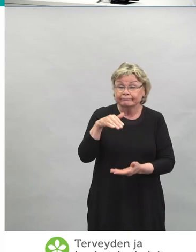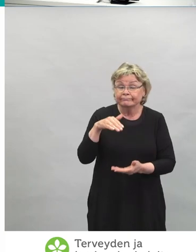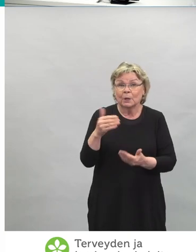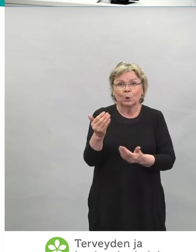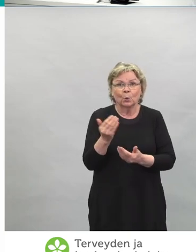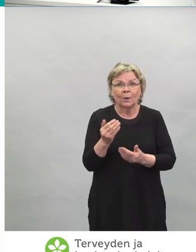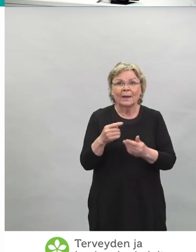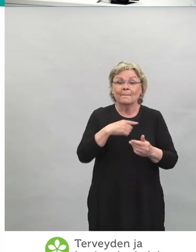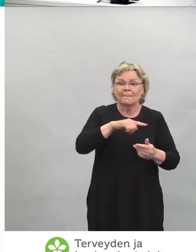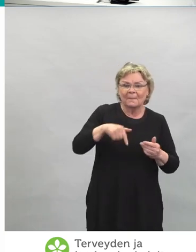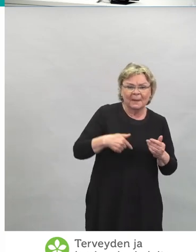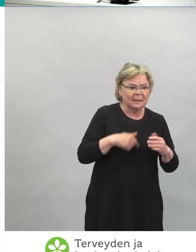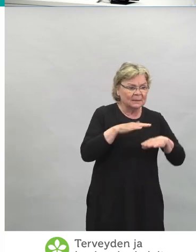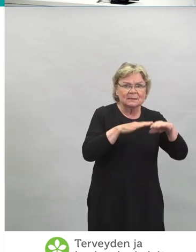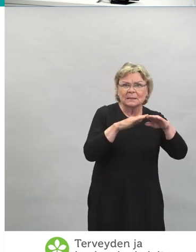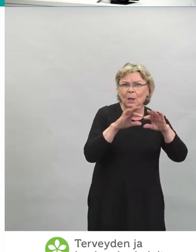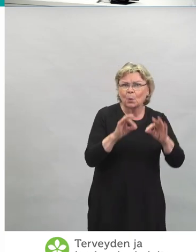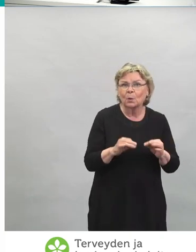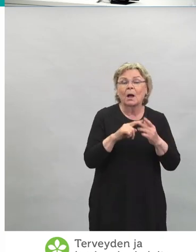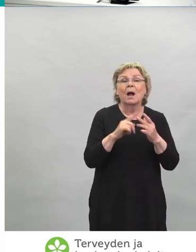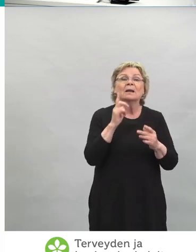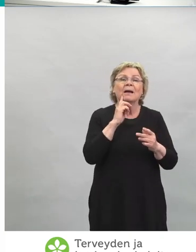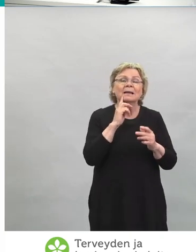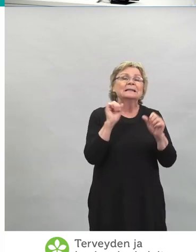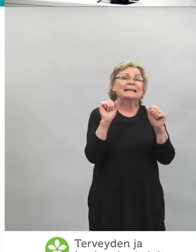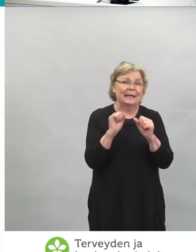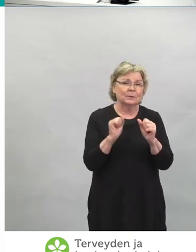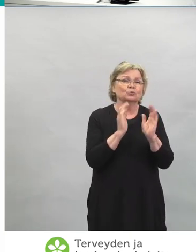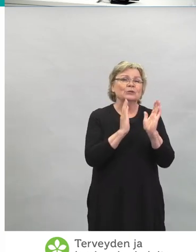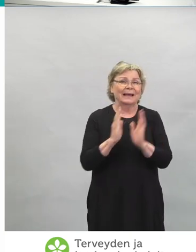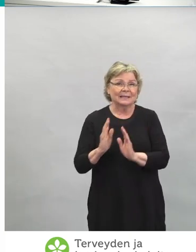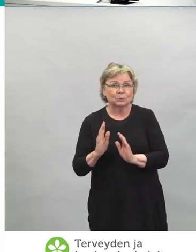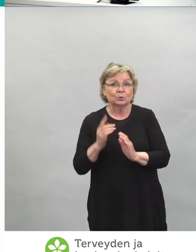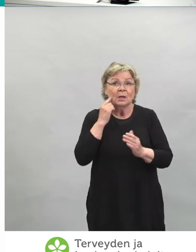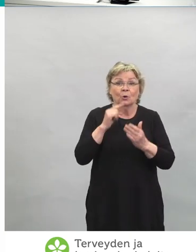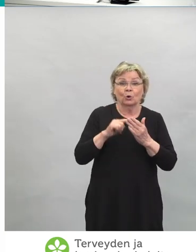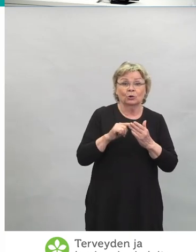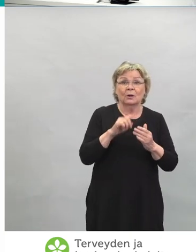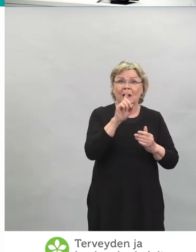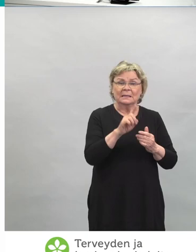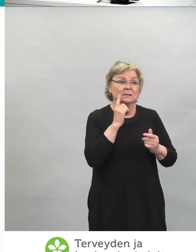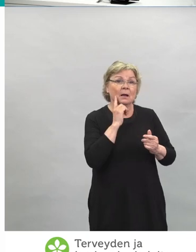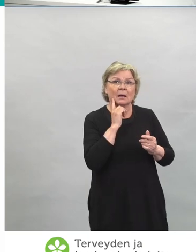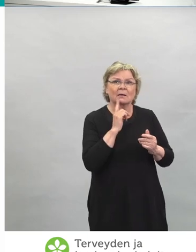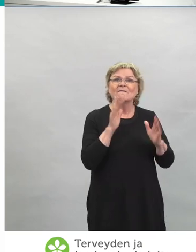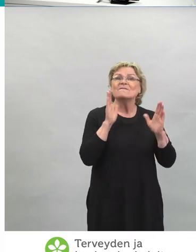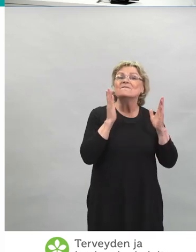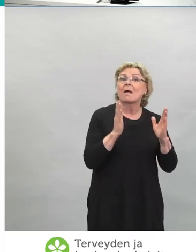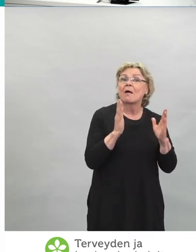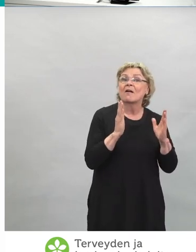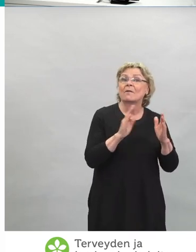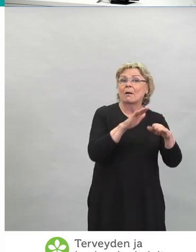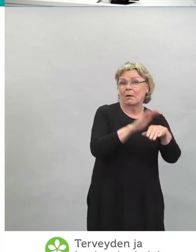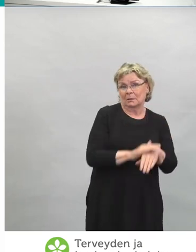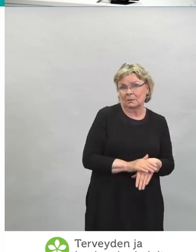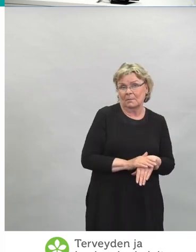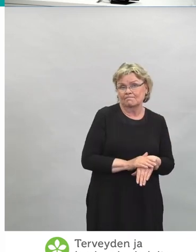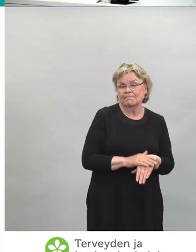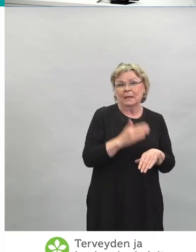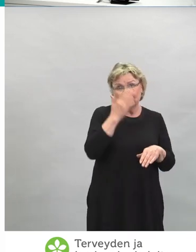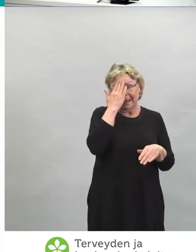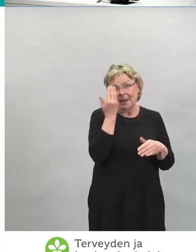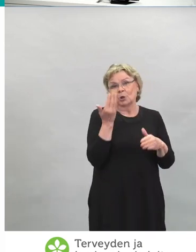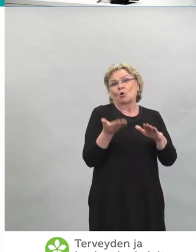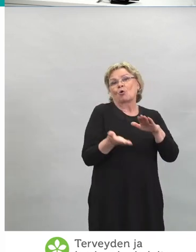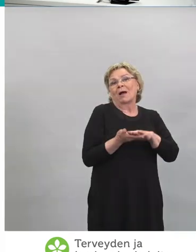kiireellisyysjärjestyksessä, mikä johtaa siihen, että nämä vakavat haitat viedään ensimmäisenä tietokantaan, ja katsotaan, että mitä